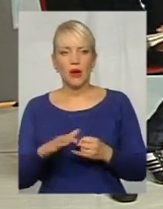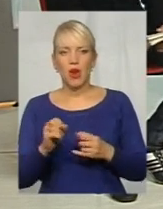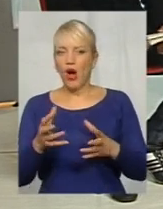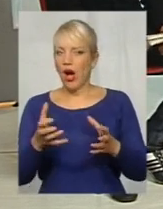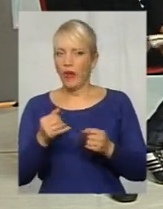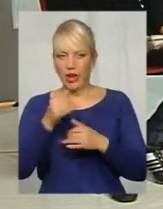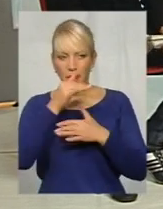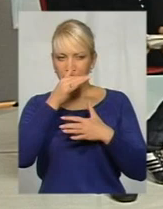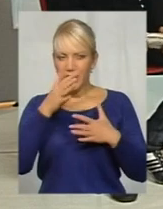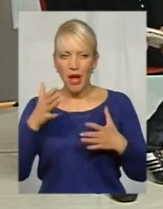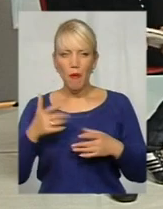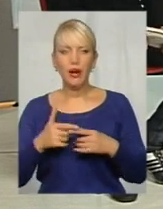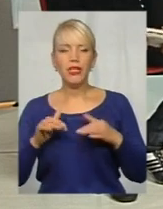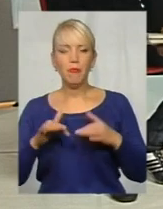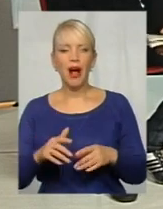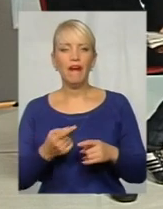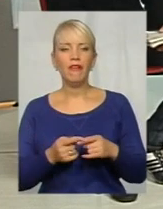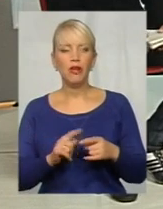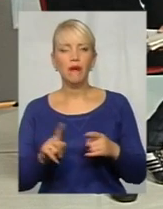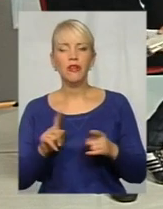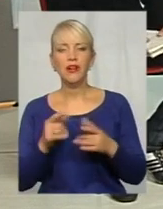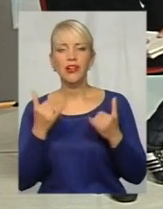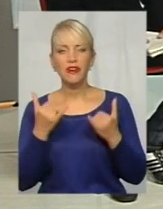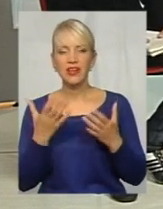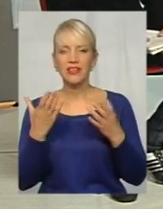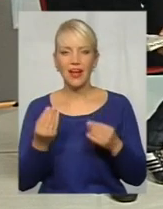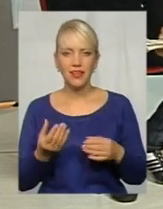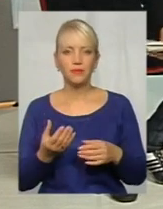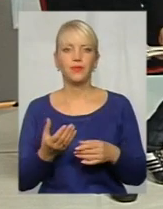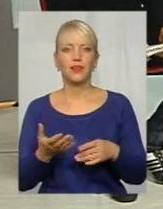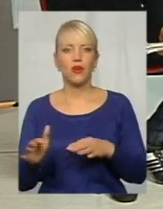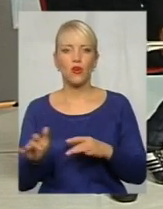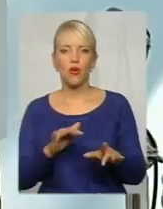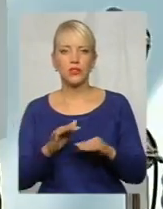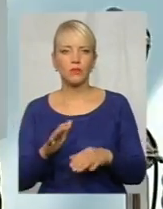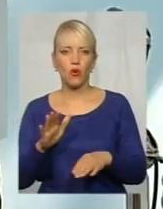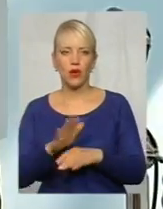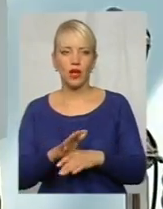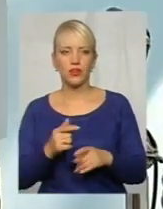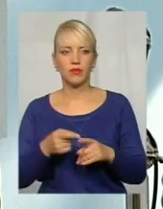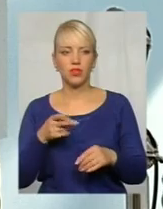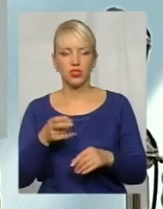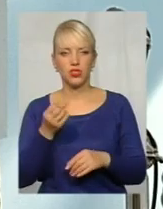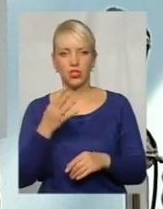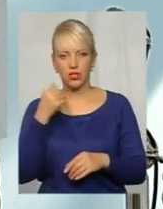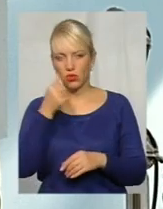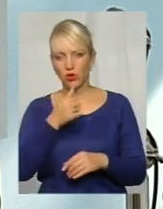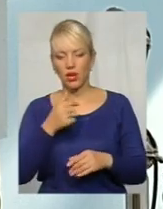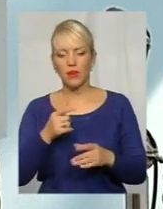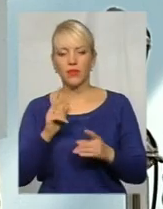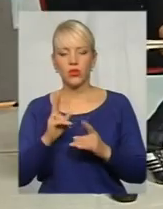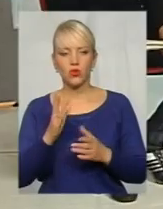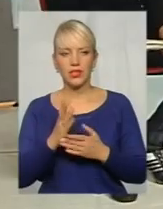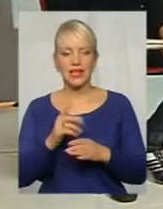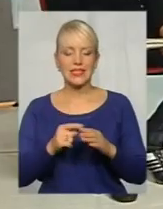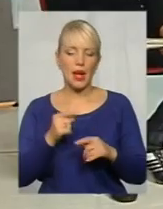не можуть? Справа в що на сьогоднішній день розпорядником, з 2013 року розпорядником землі, яка знаходиться за